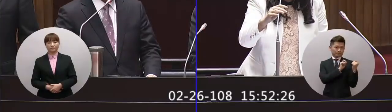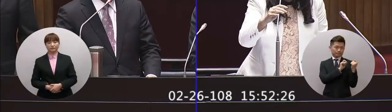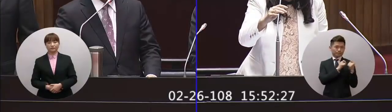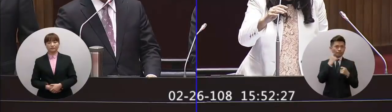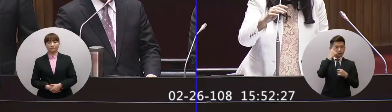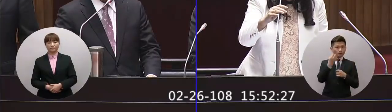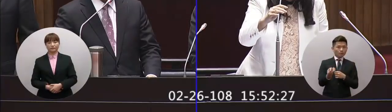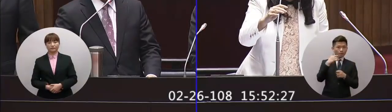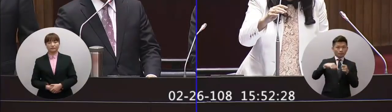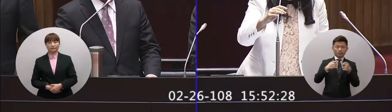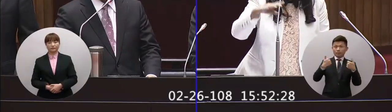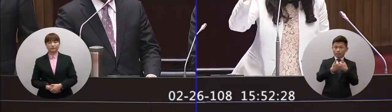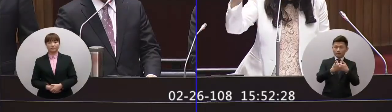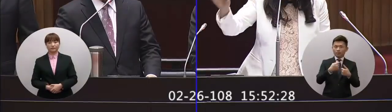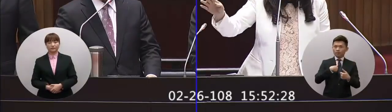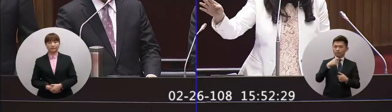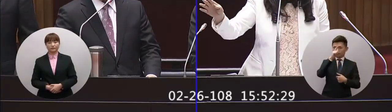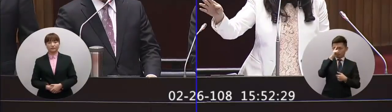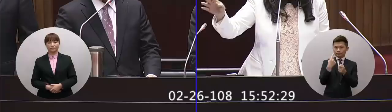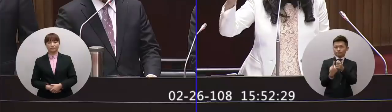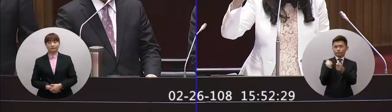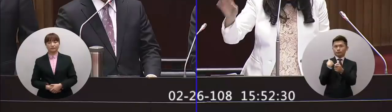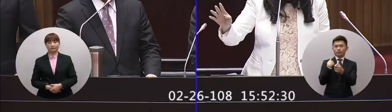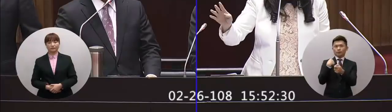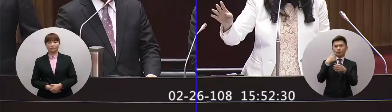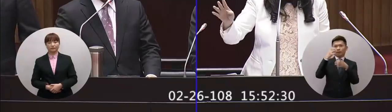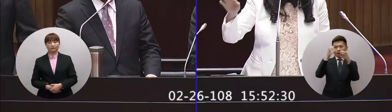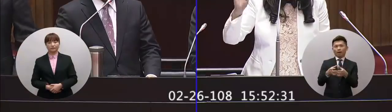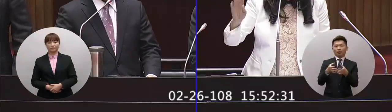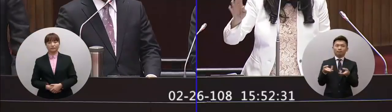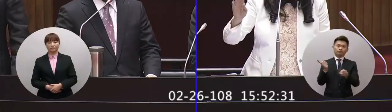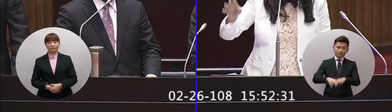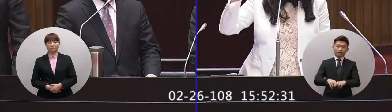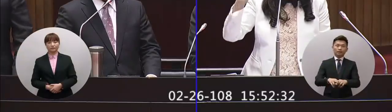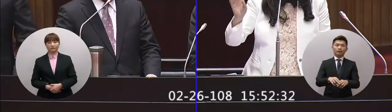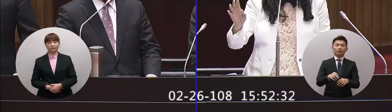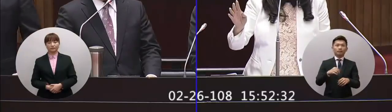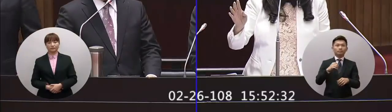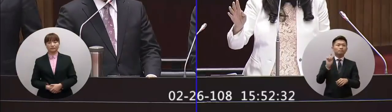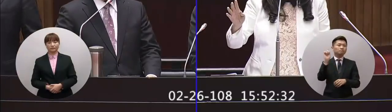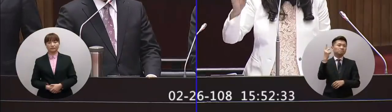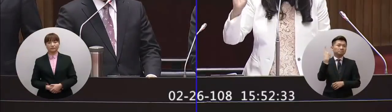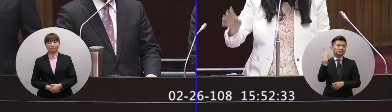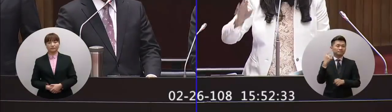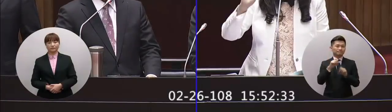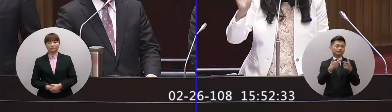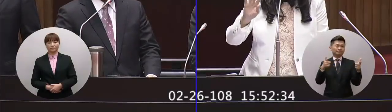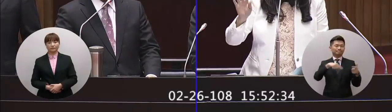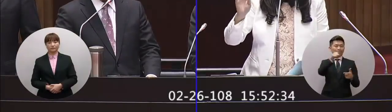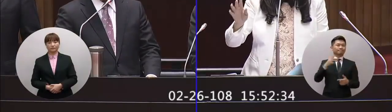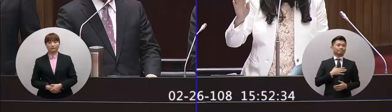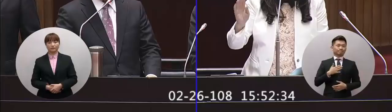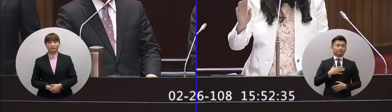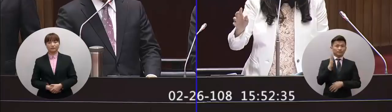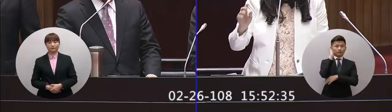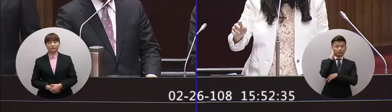歐華年會我都希望去年已經停辦了為什麼停辦我想各種原因大家也明白政府不要